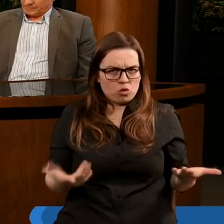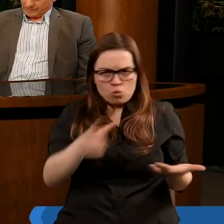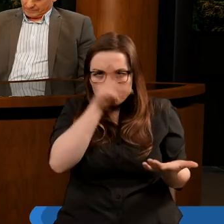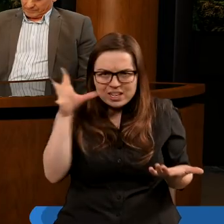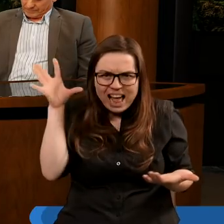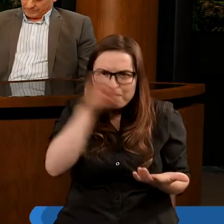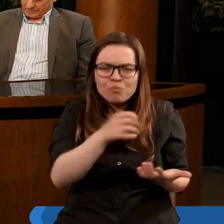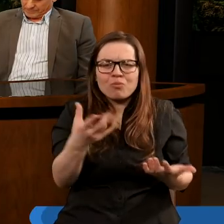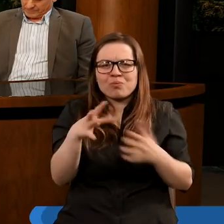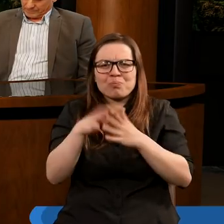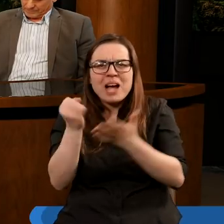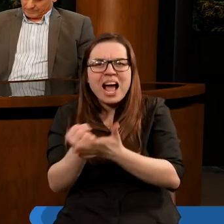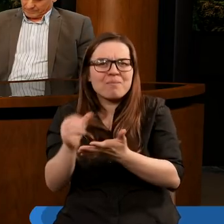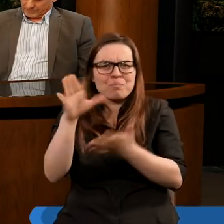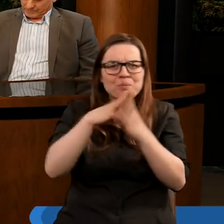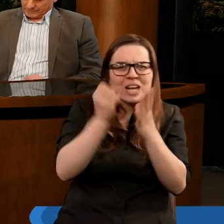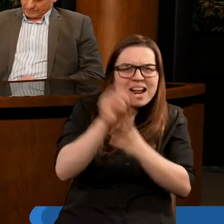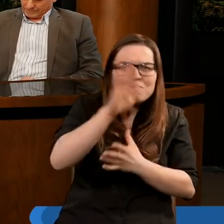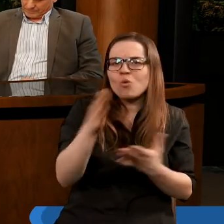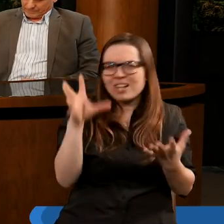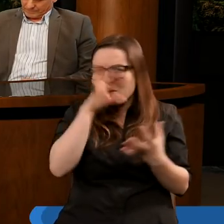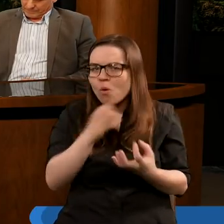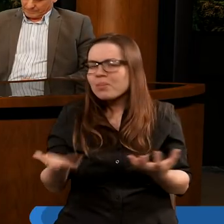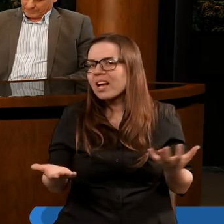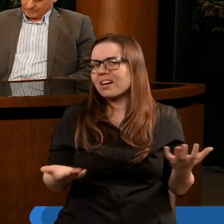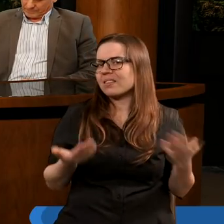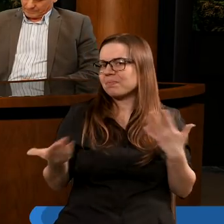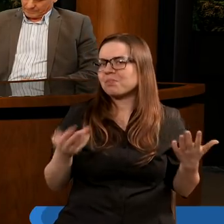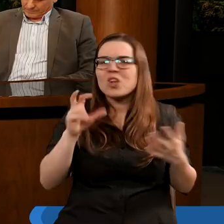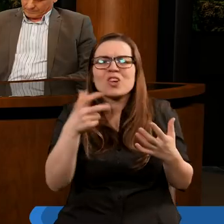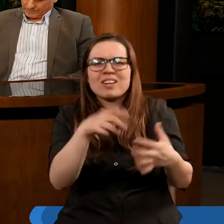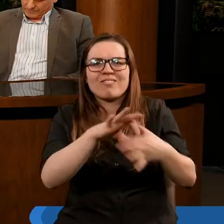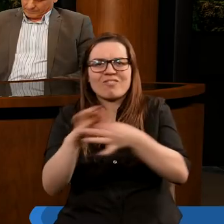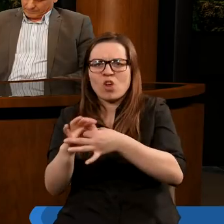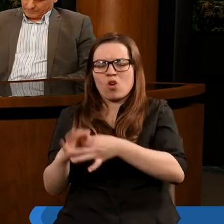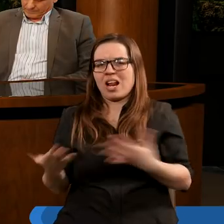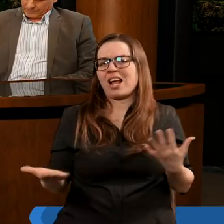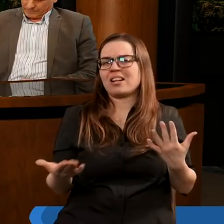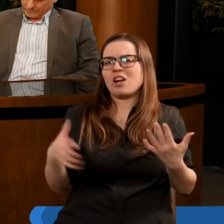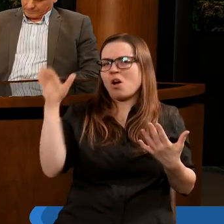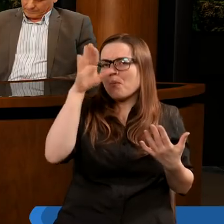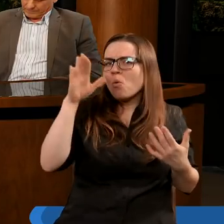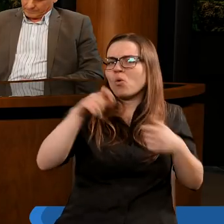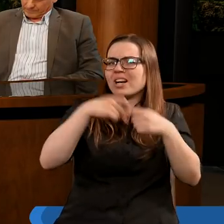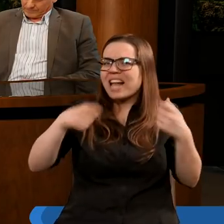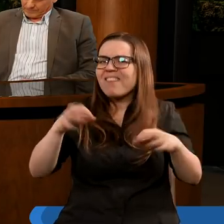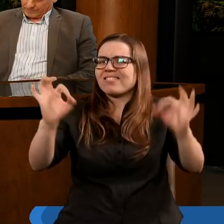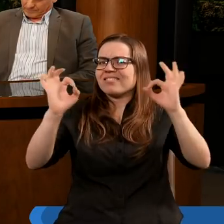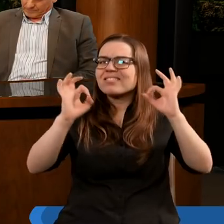zapomnieli o prawach, o przykazaniach Bożych? Z czym to jest związane, że Bóg nawiązuje